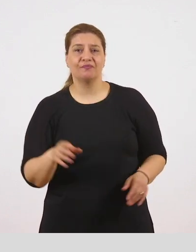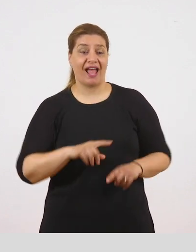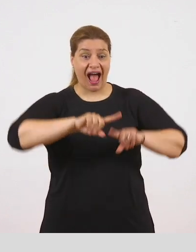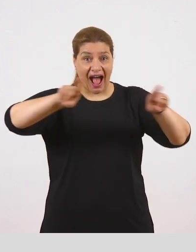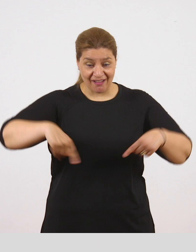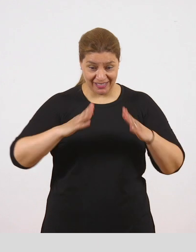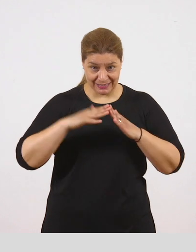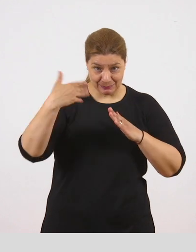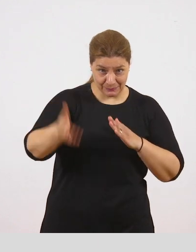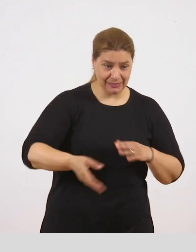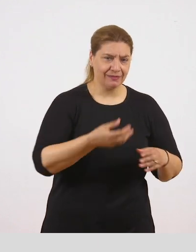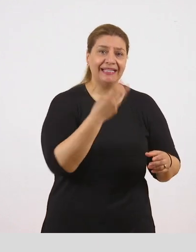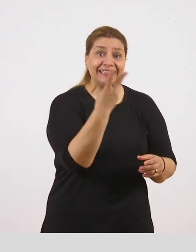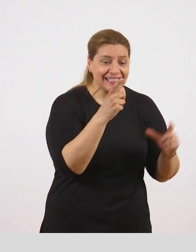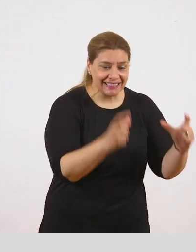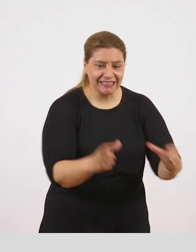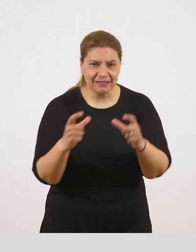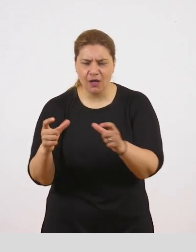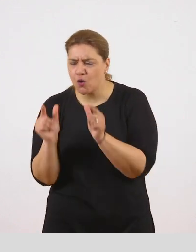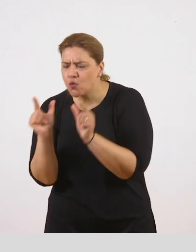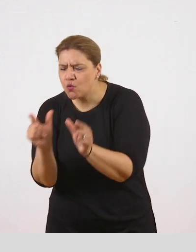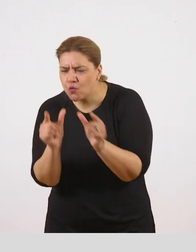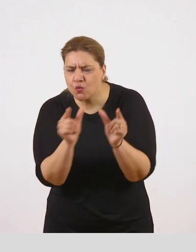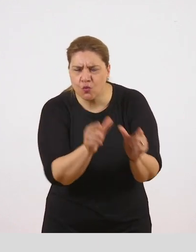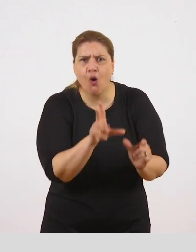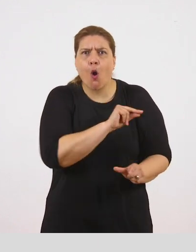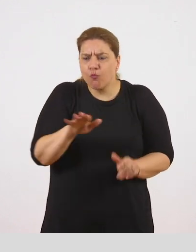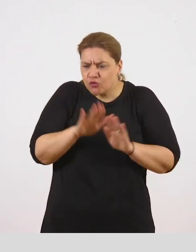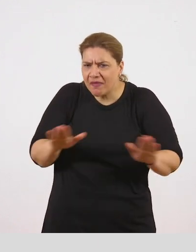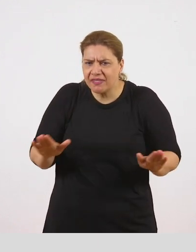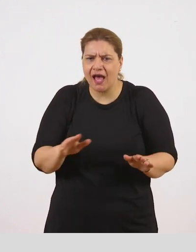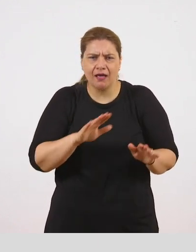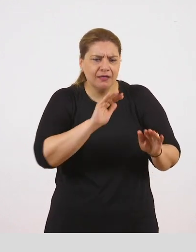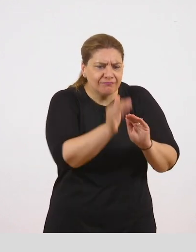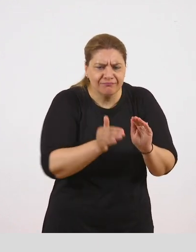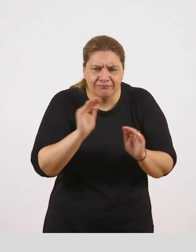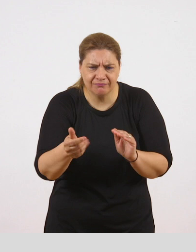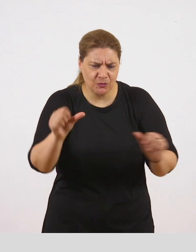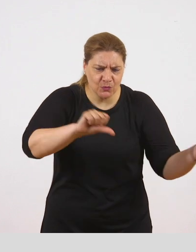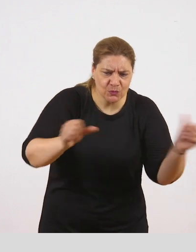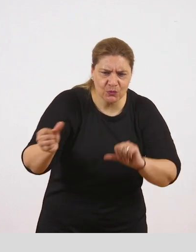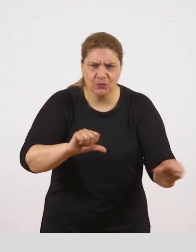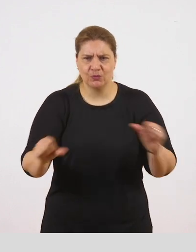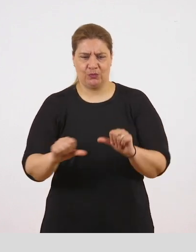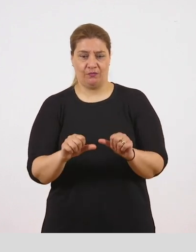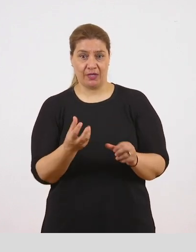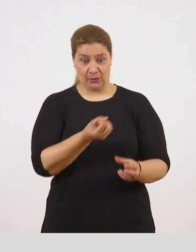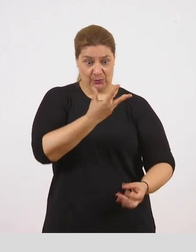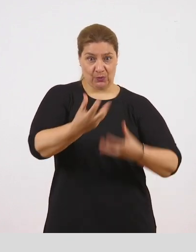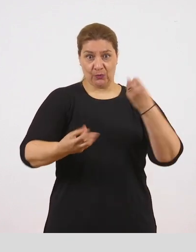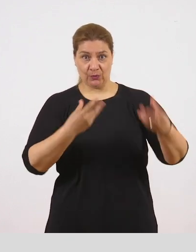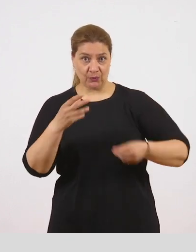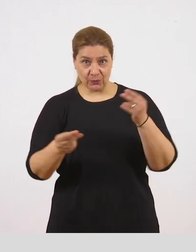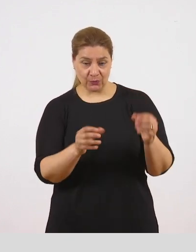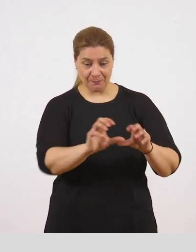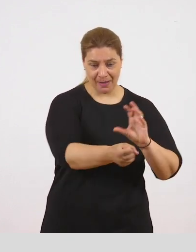φρόντιζε σαν να ήταν παιδιά της και όταν άνθιζαν έπλεκε τα λουλούδια τους μαζί με την κοτσίδα της. Άλλες φορές πάλι τις περνούσε σε κλωστή και